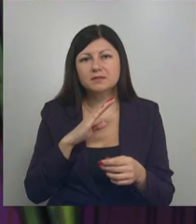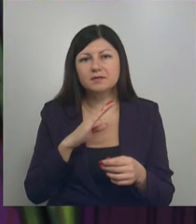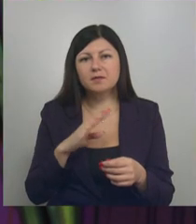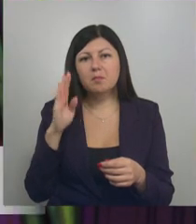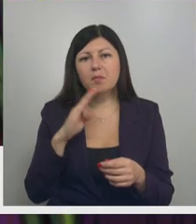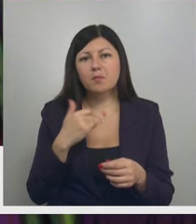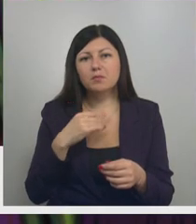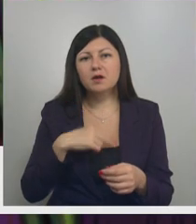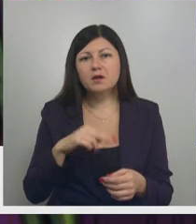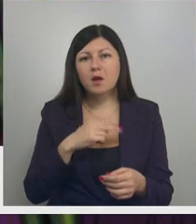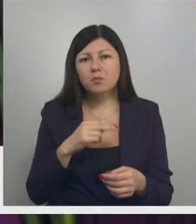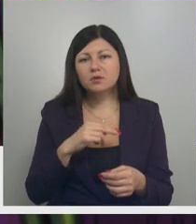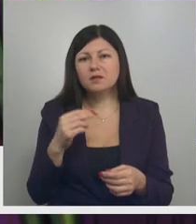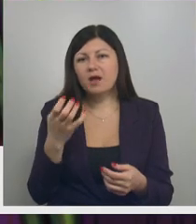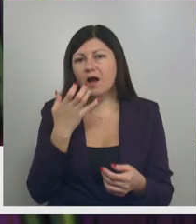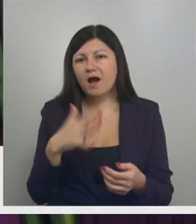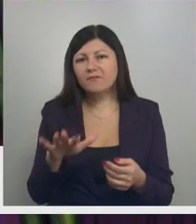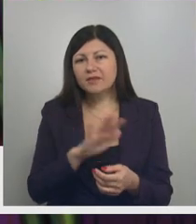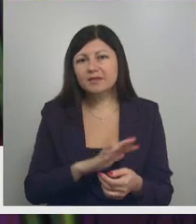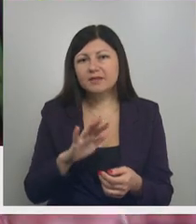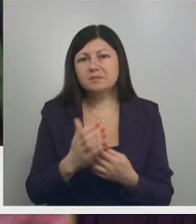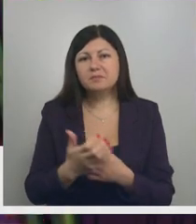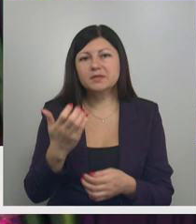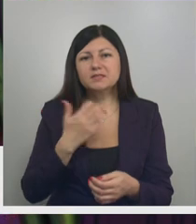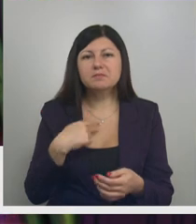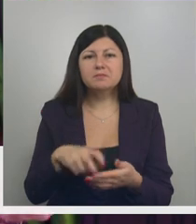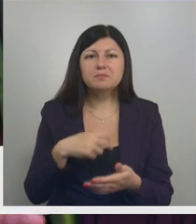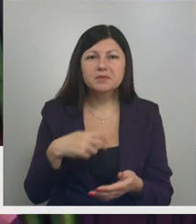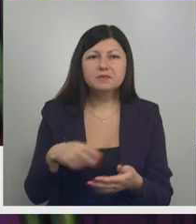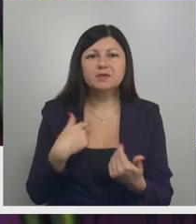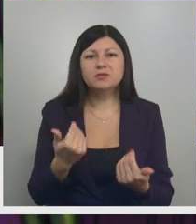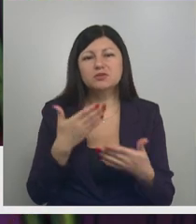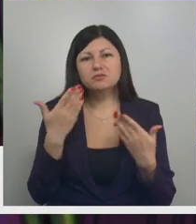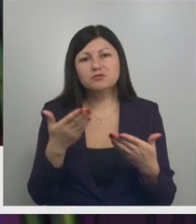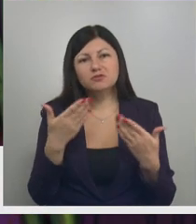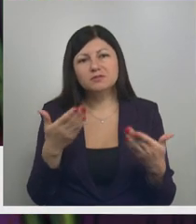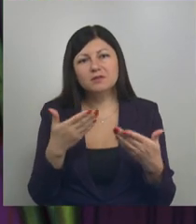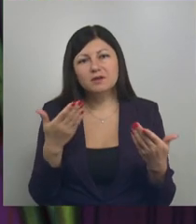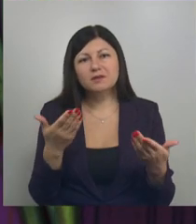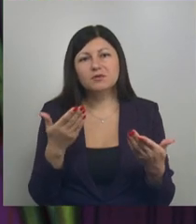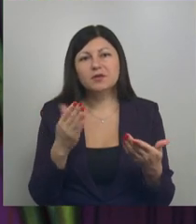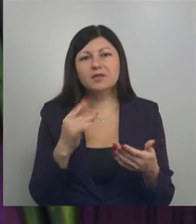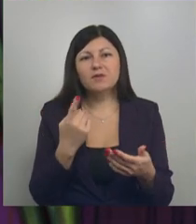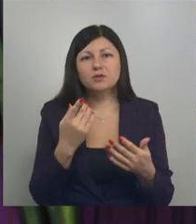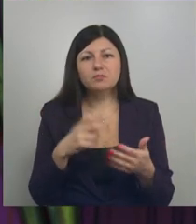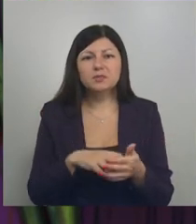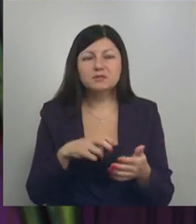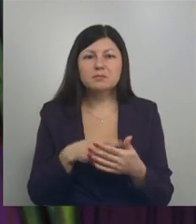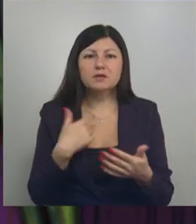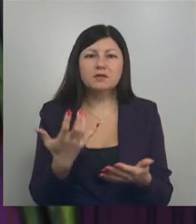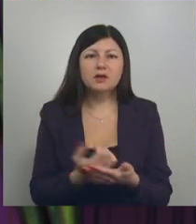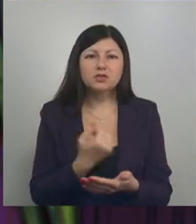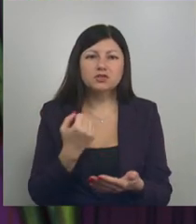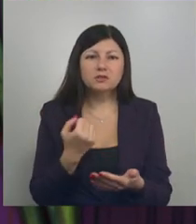Папа у меня работал в Африке в советское время, присылала мне письма, я сейчас их читаю. И в одном письме я нашла